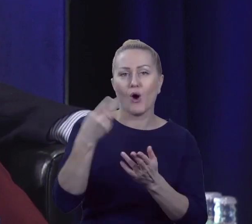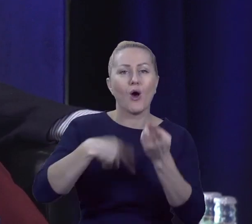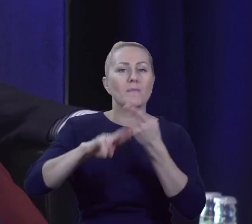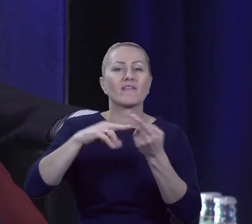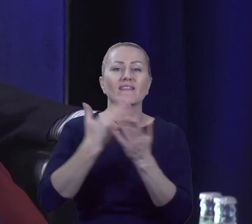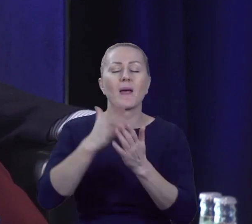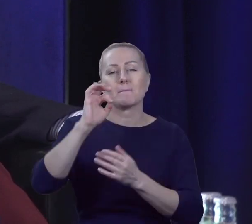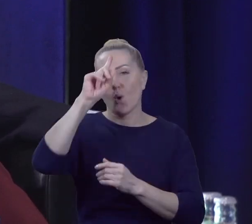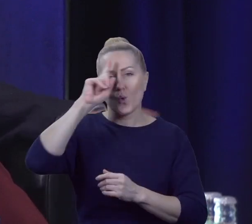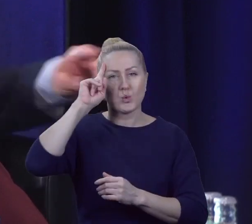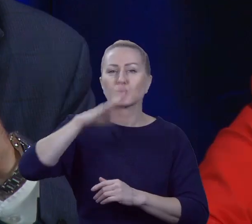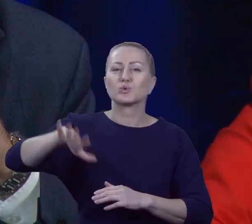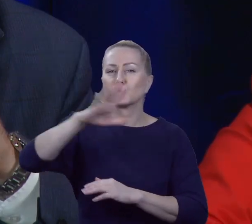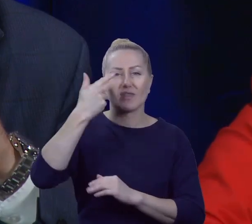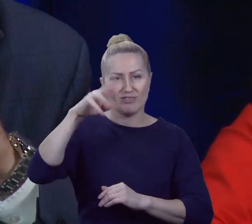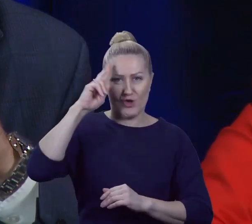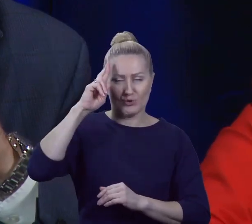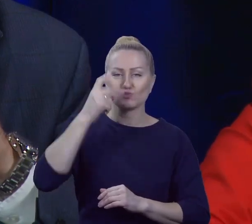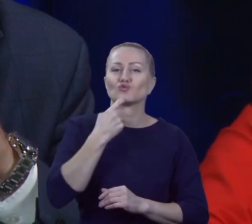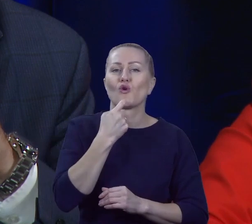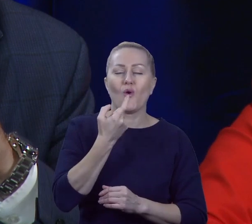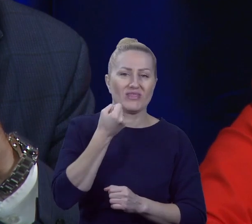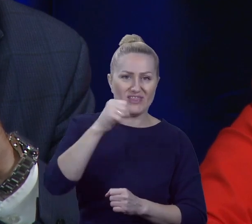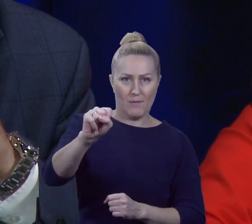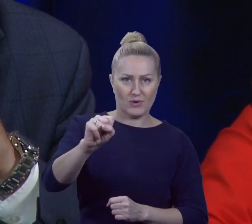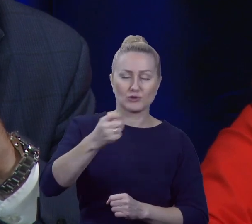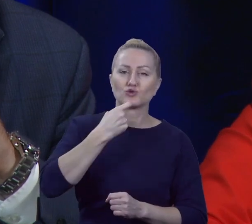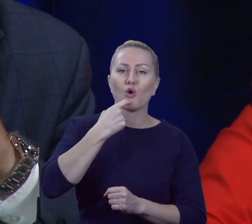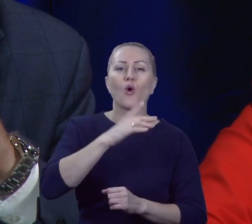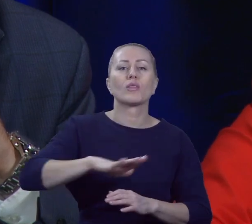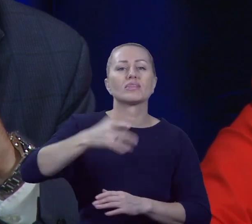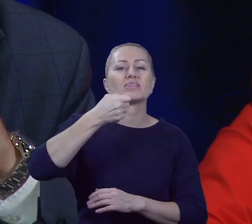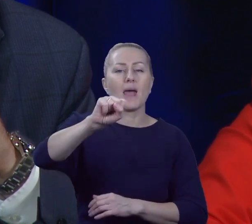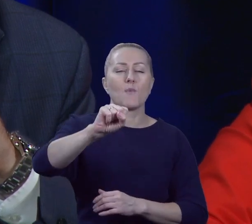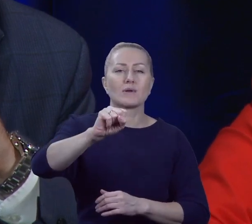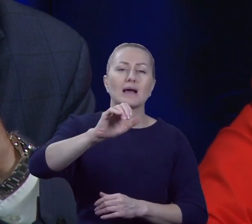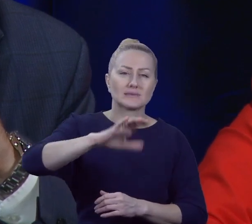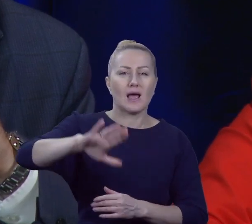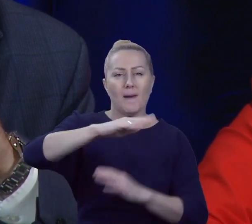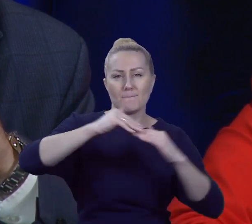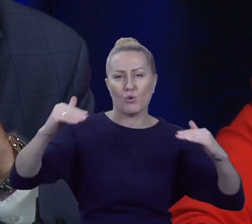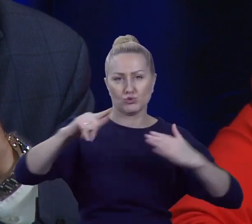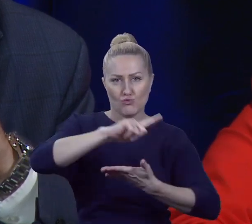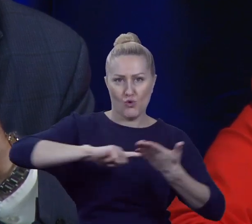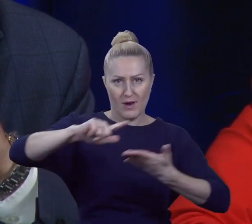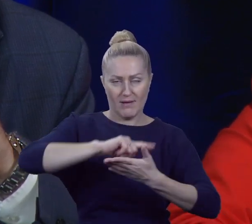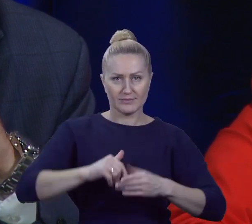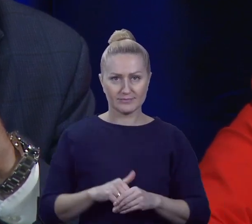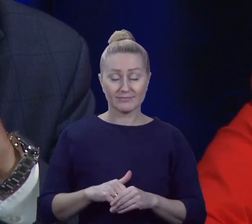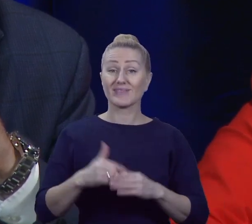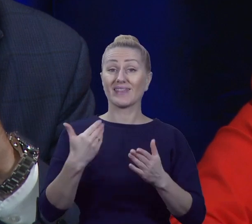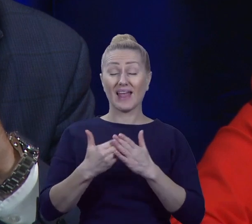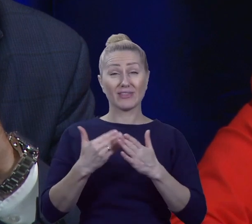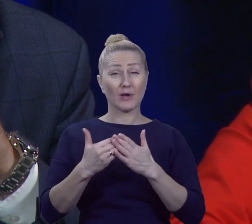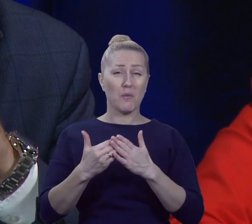rozumieją demokracji i też nie rozumieją tego, czym jest demokracja na poziomie lokalnym. Dlatego też znacznie poniżej